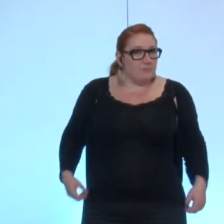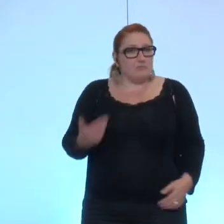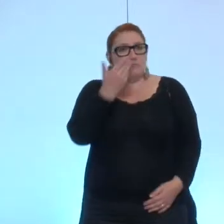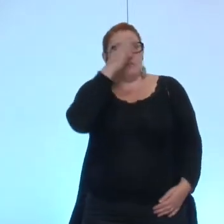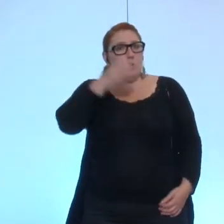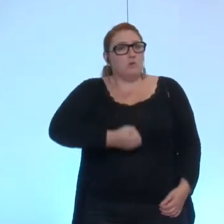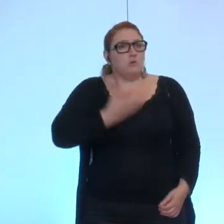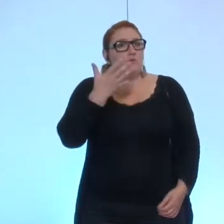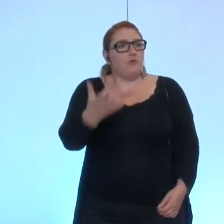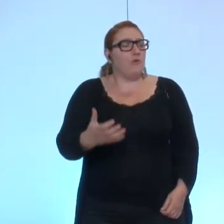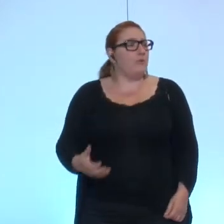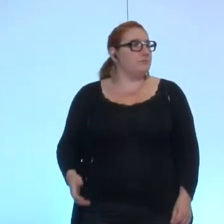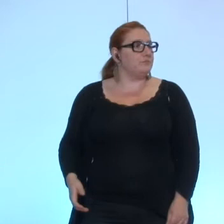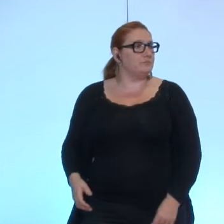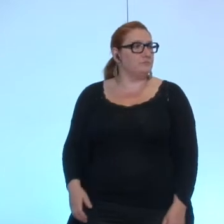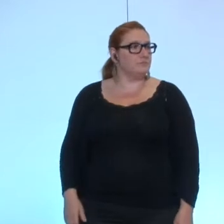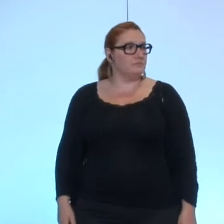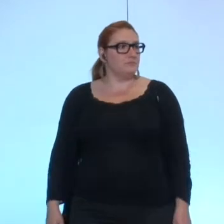T'as créé le froid.